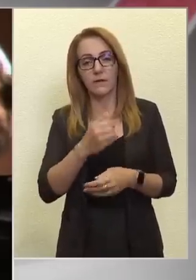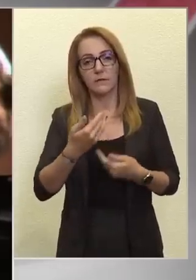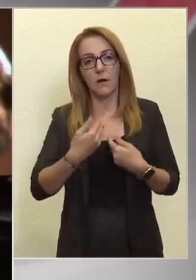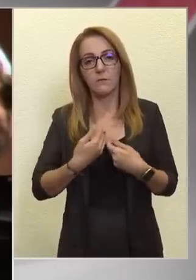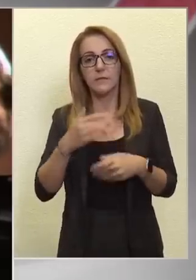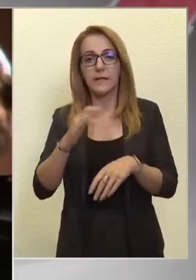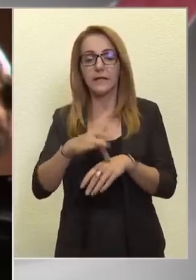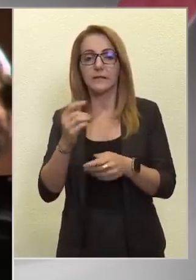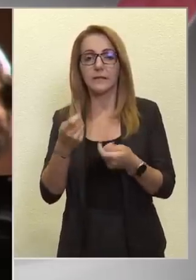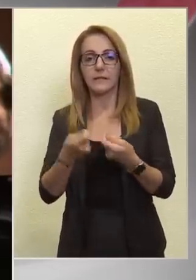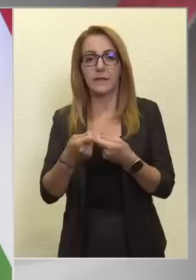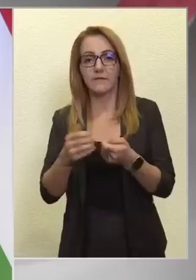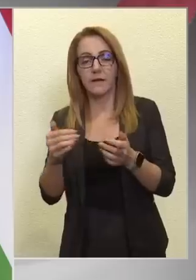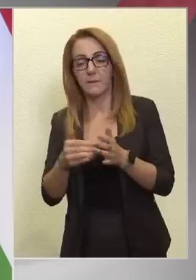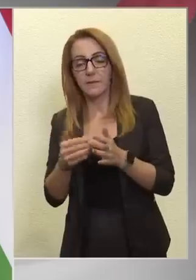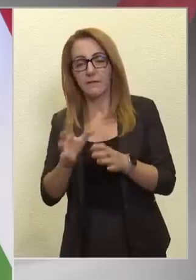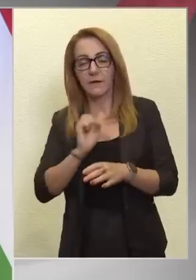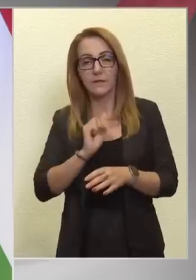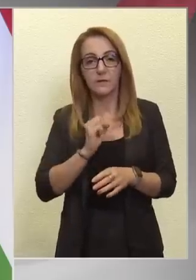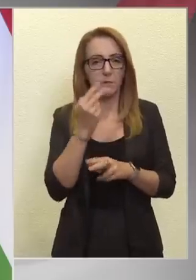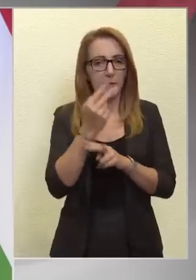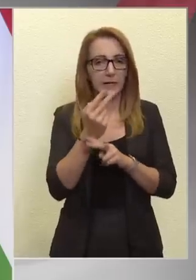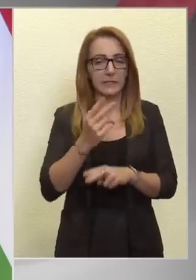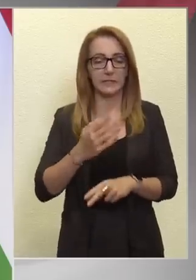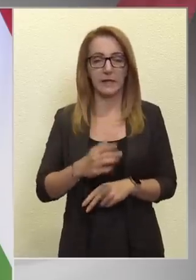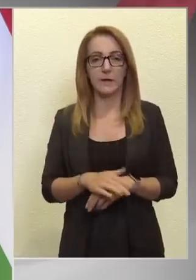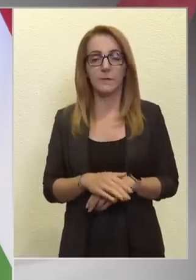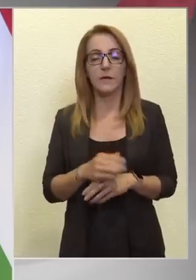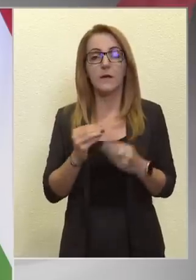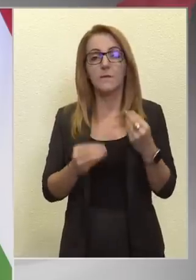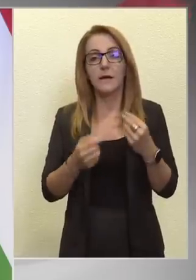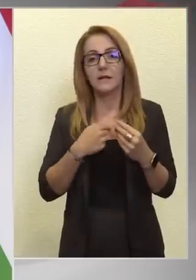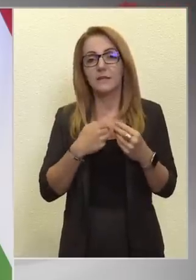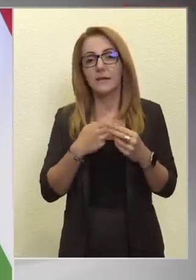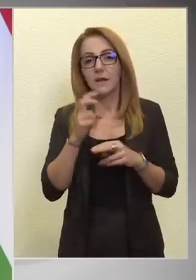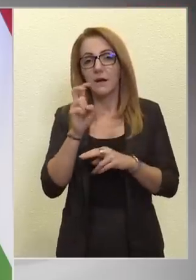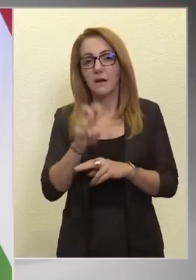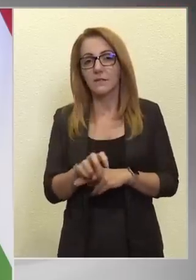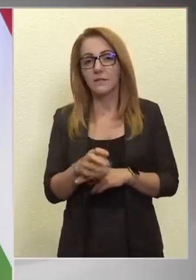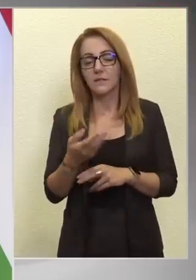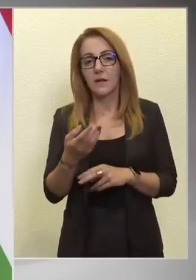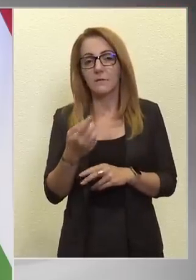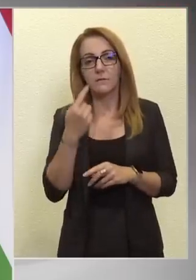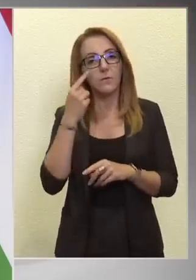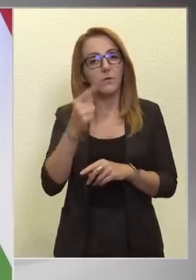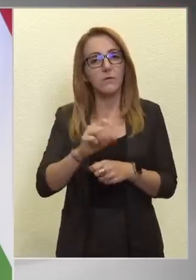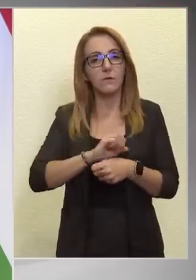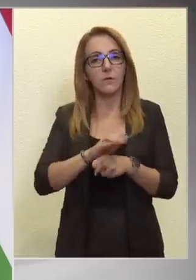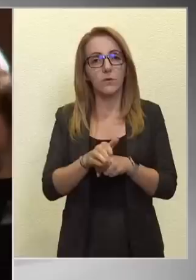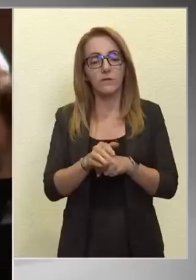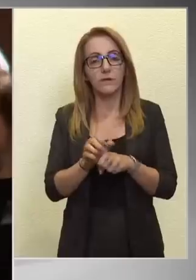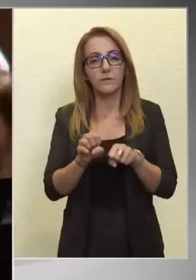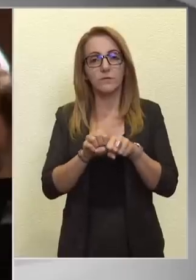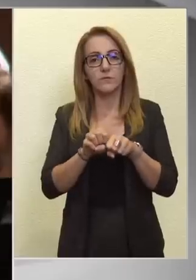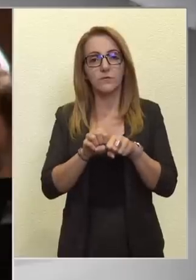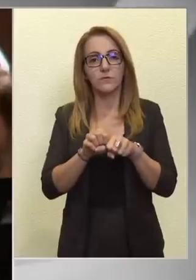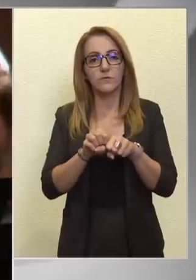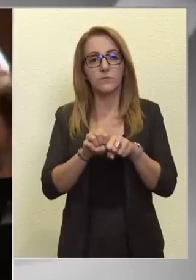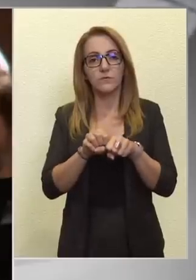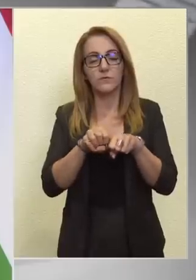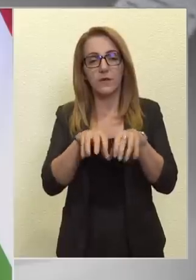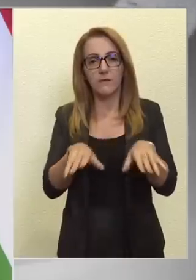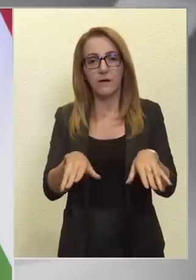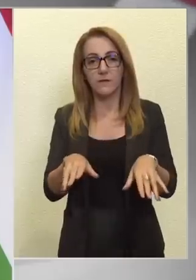válaszoltak sajnos. Ennek után kell néznem, mert én azt hiszem, hogy túl vagyunk a koronavírus járványon. Akkor ezt így ki lehet most már